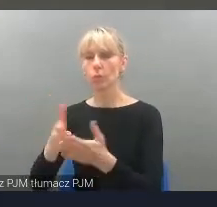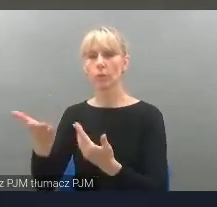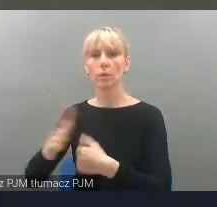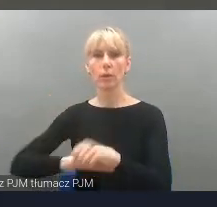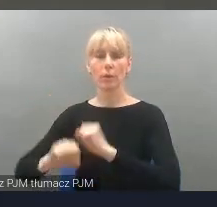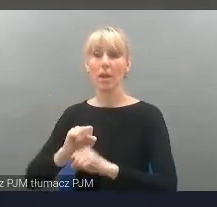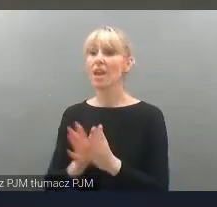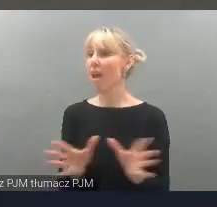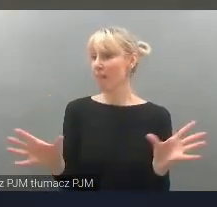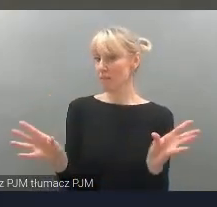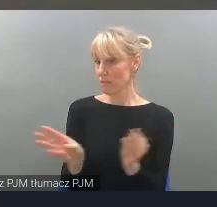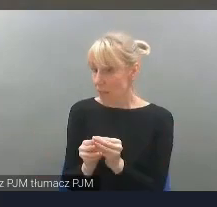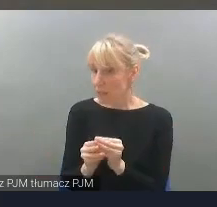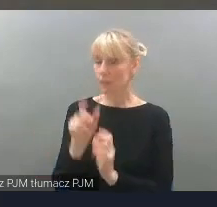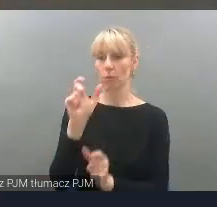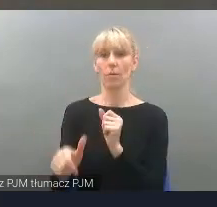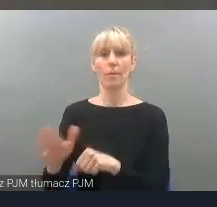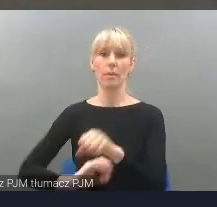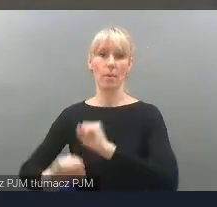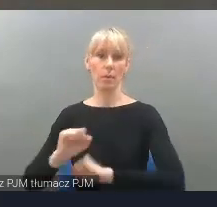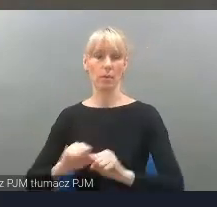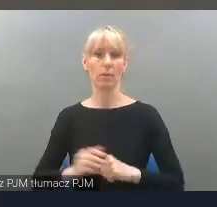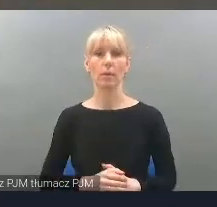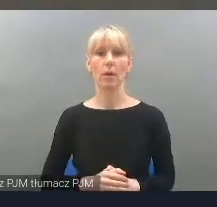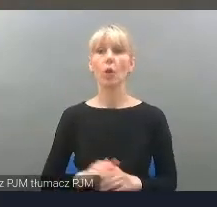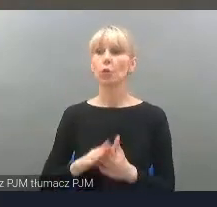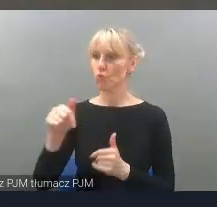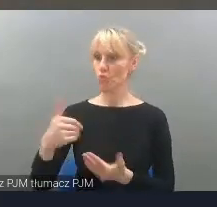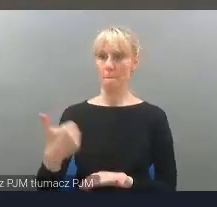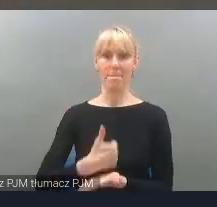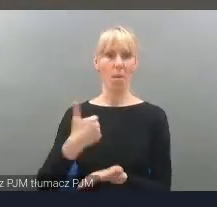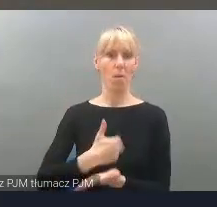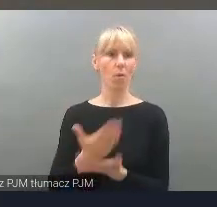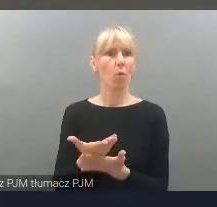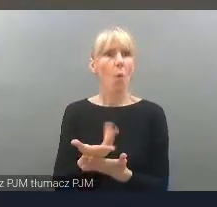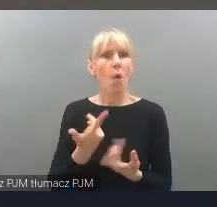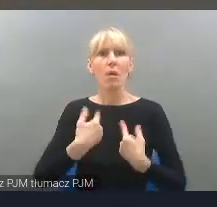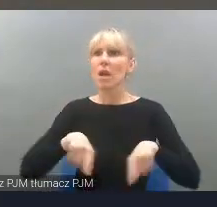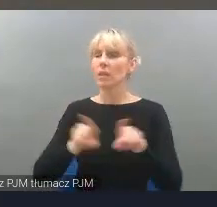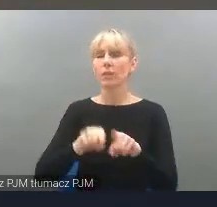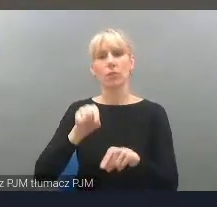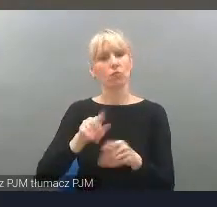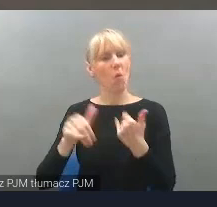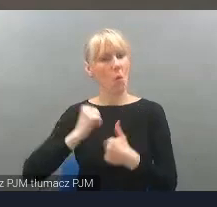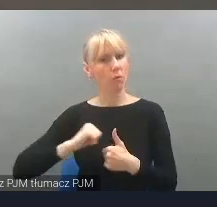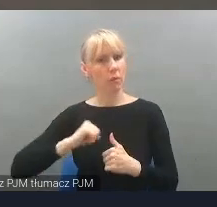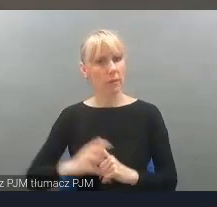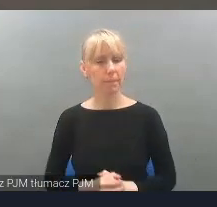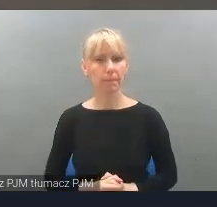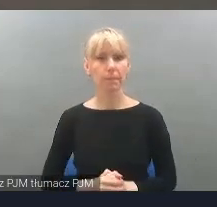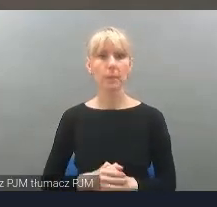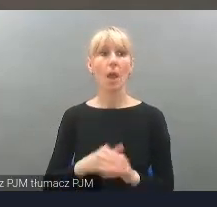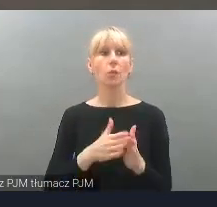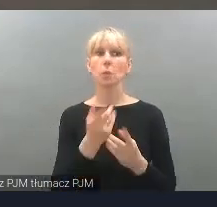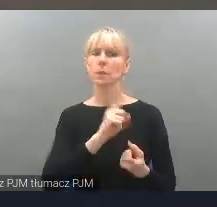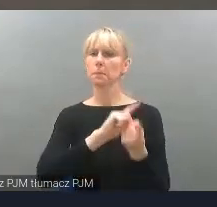osobami z niepełnosprawnościami pomogło nam urealnić nasze oczekiwania. Zmieniliśmy nasze wskaźniki tak,